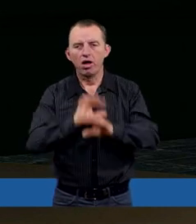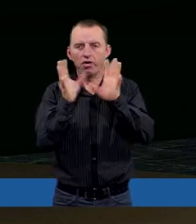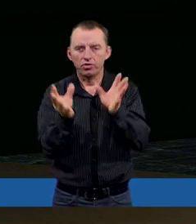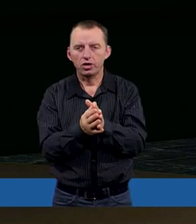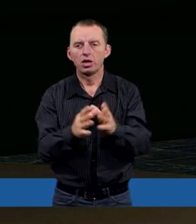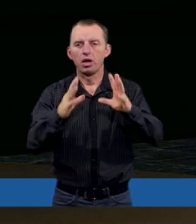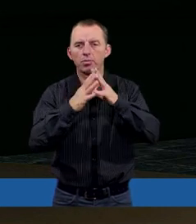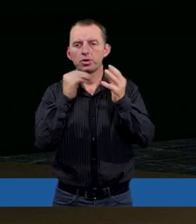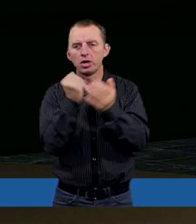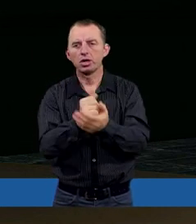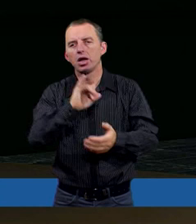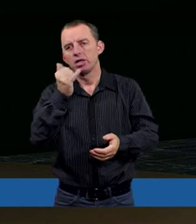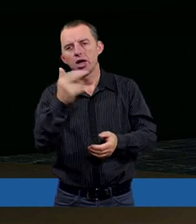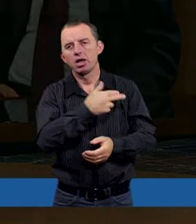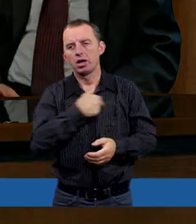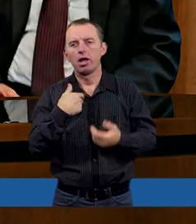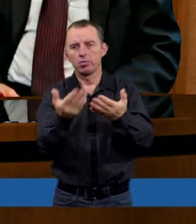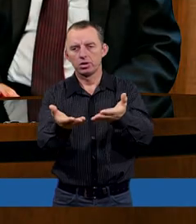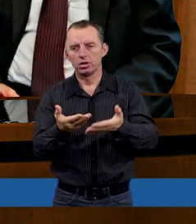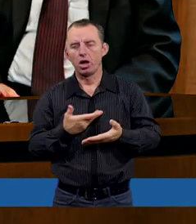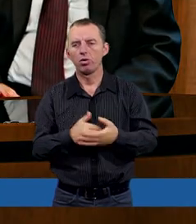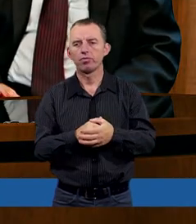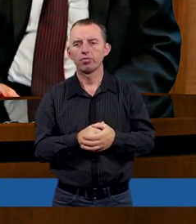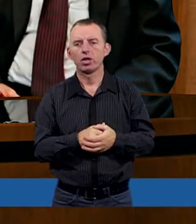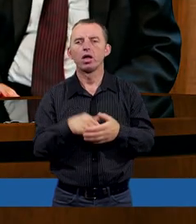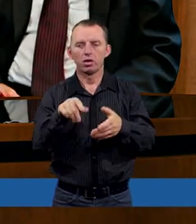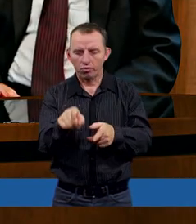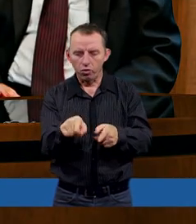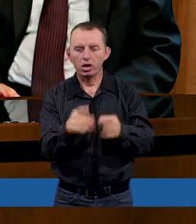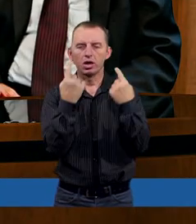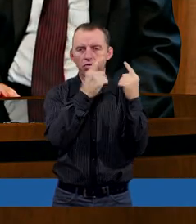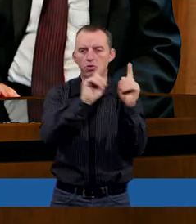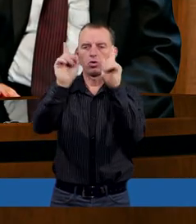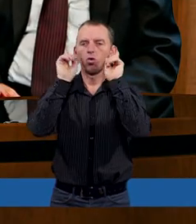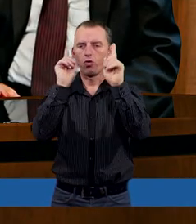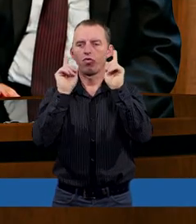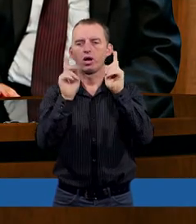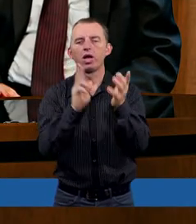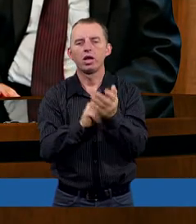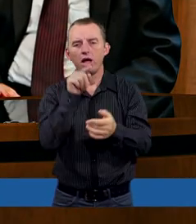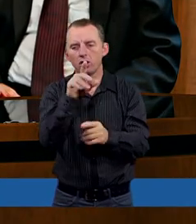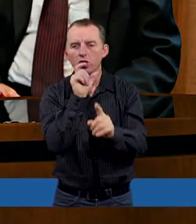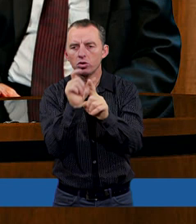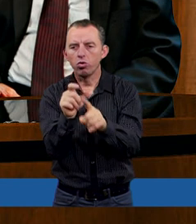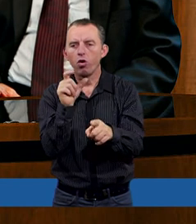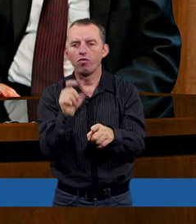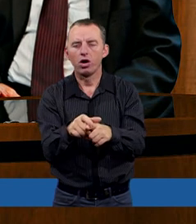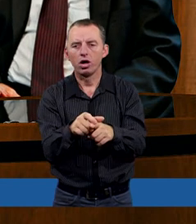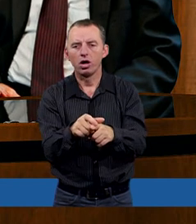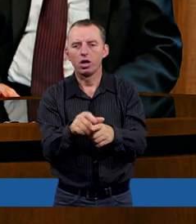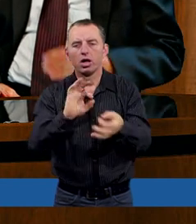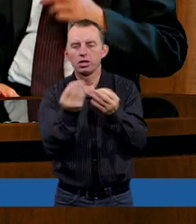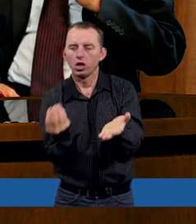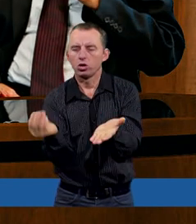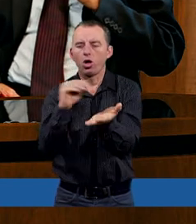przykazania, jakie nam nakazał. Właśnie zwróciłam uwagę na to słowo, gdy